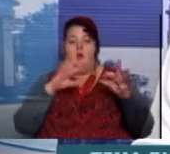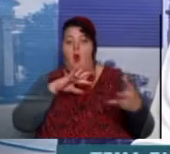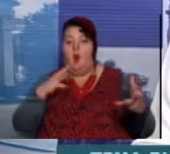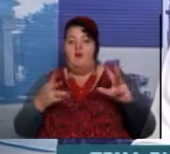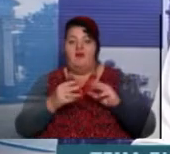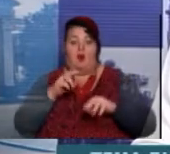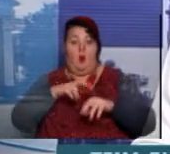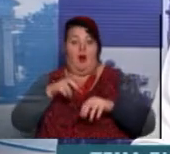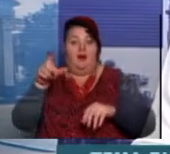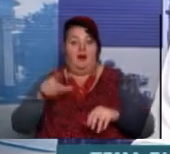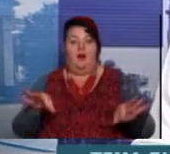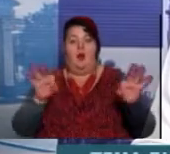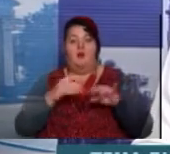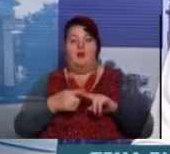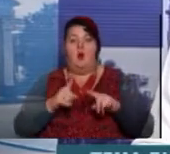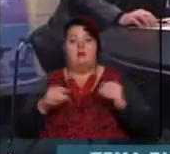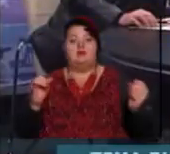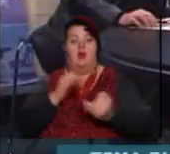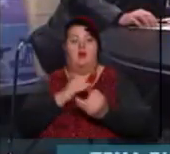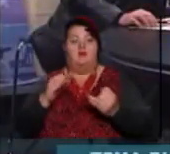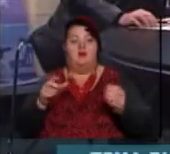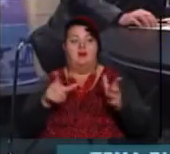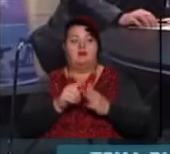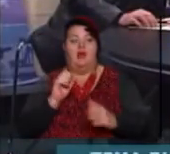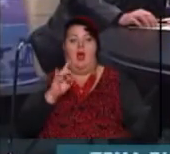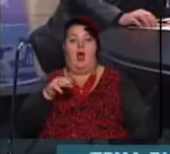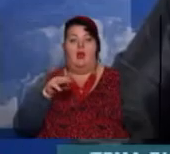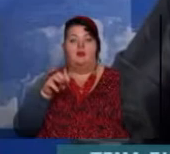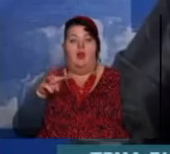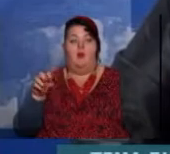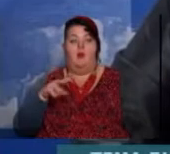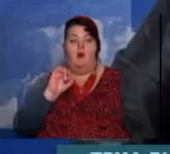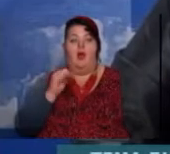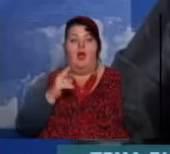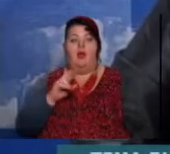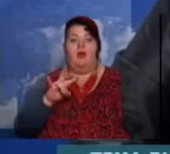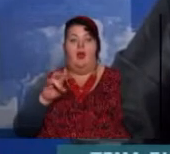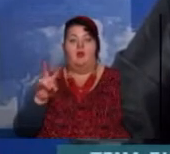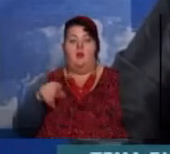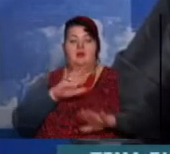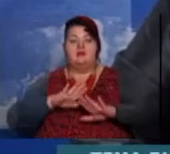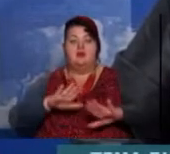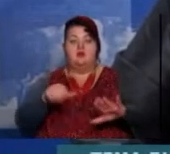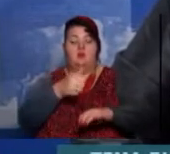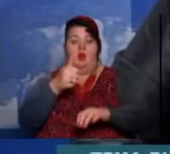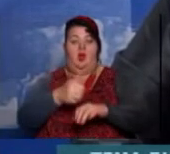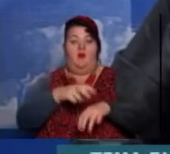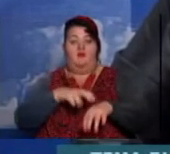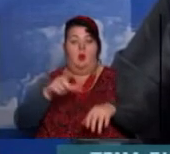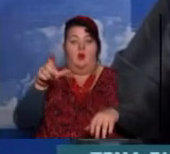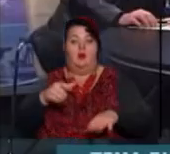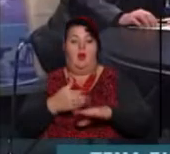лікарів, про це говоритимемо з Артемом Айкяном, заступником головного лікаря з медичної частини Полтавського обласного